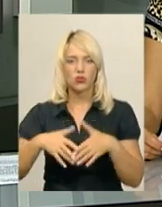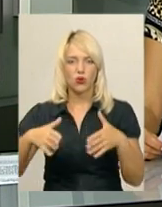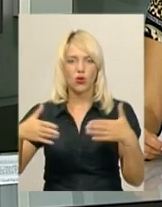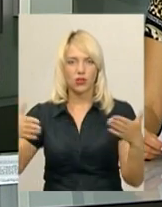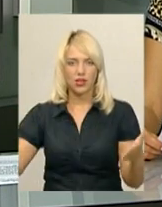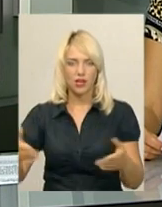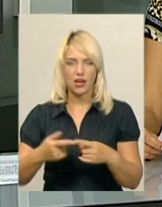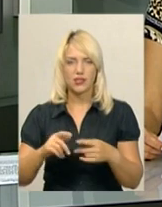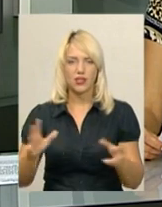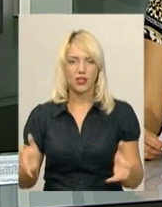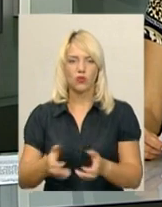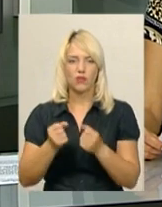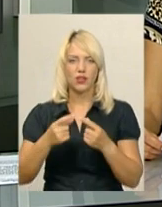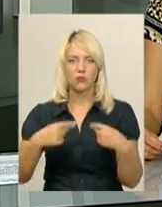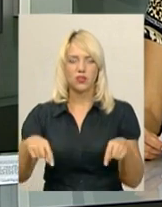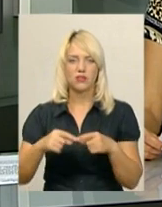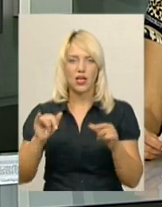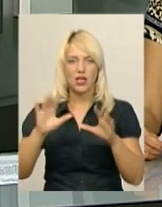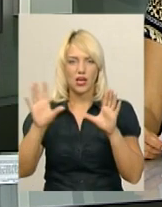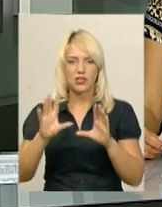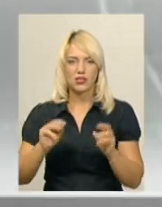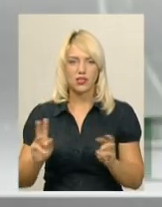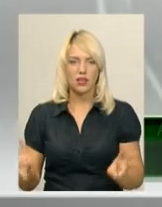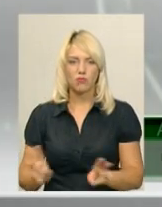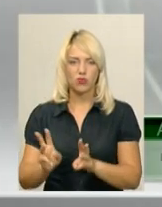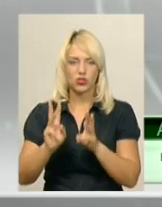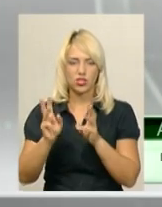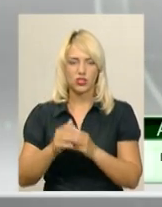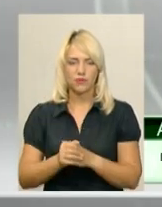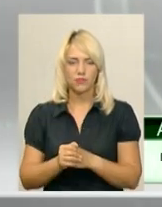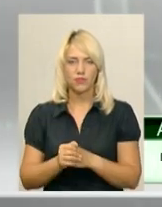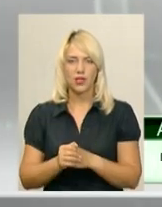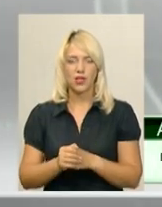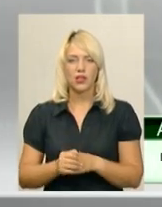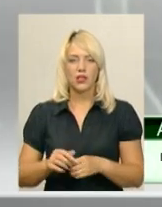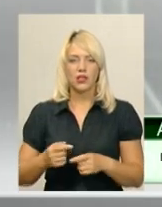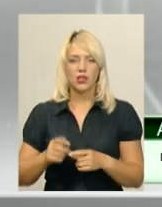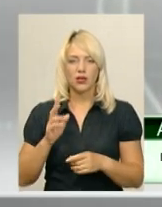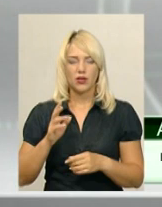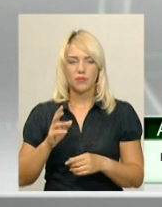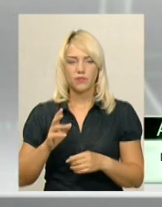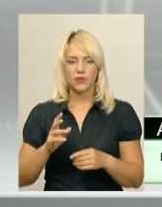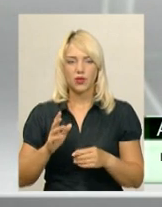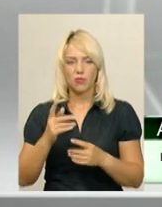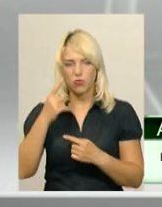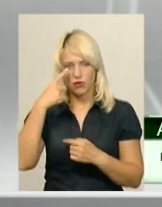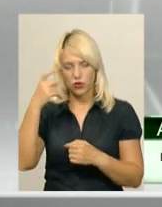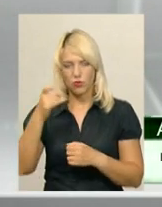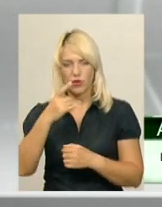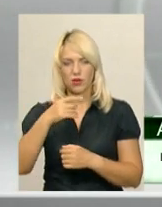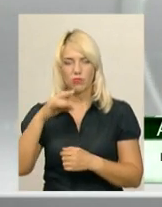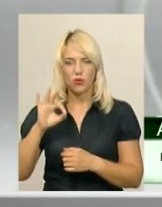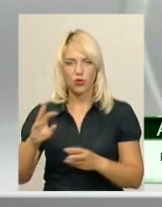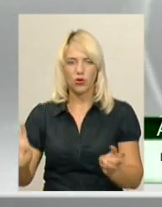підрозділів та гасіння пожежі. До служби 101 начали надходити повідомлення про